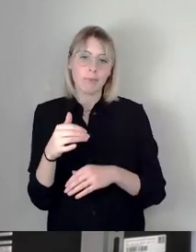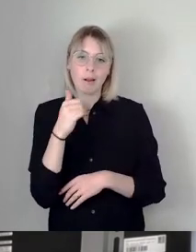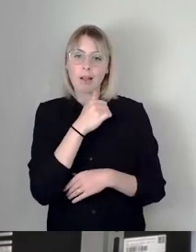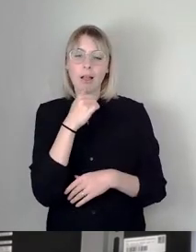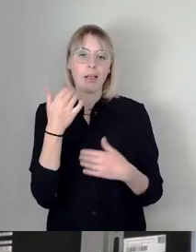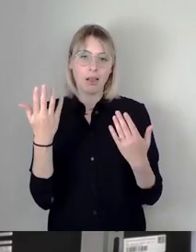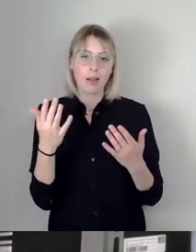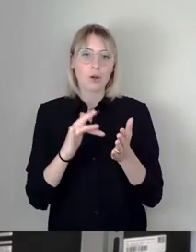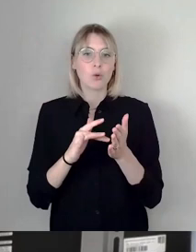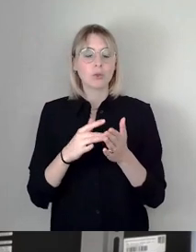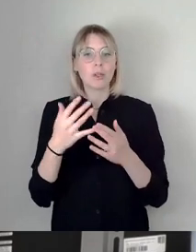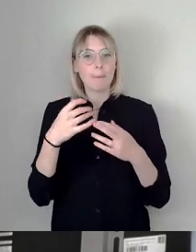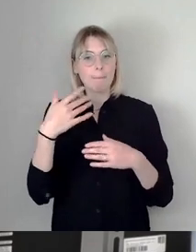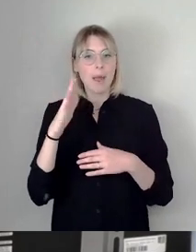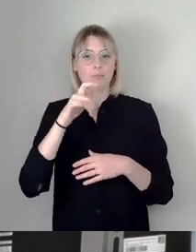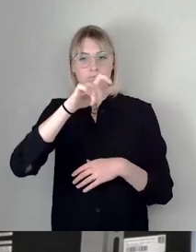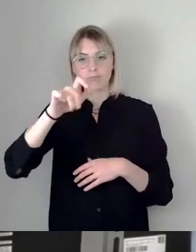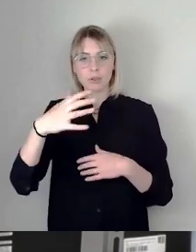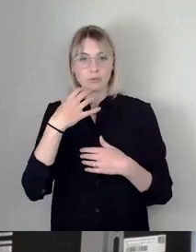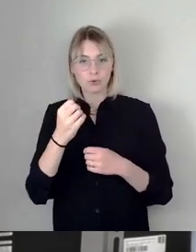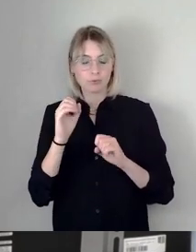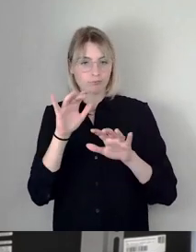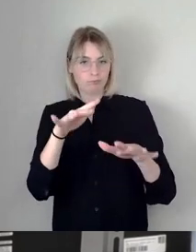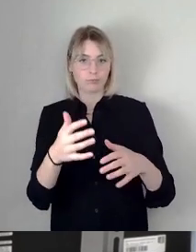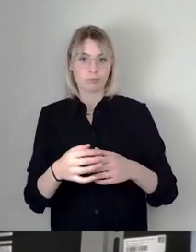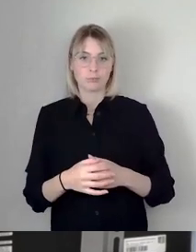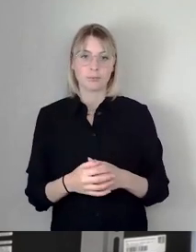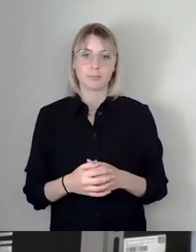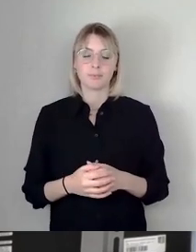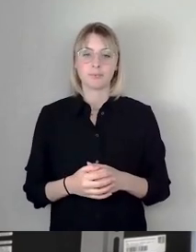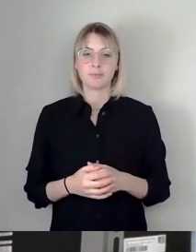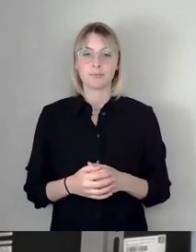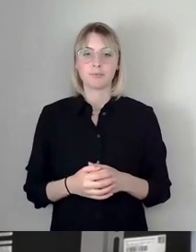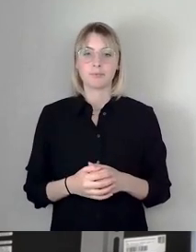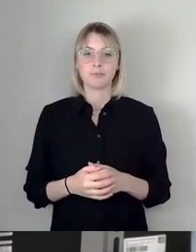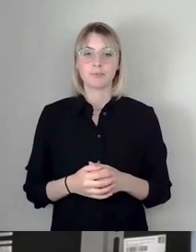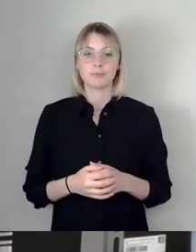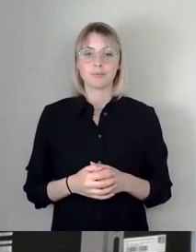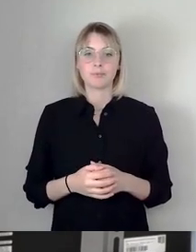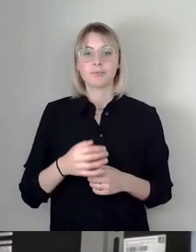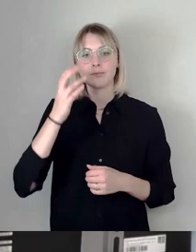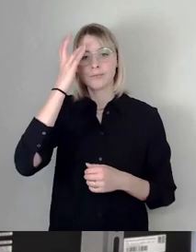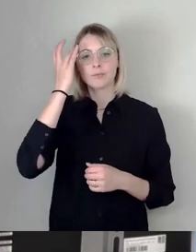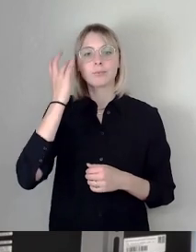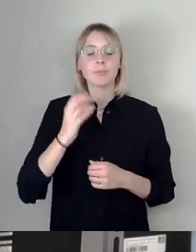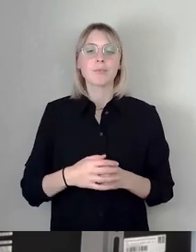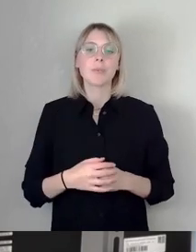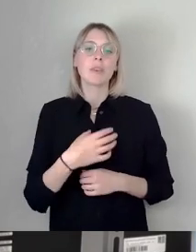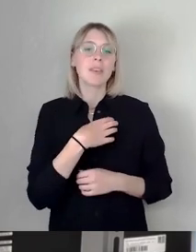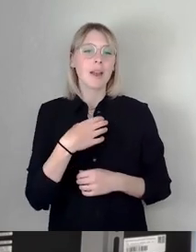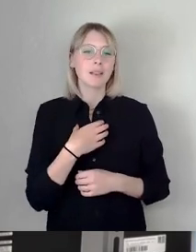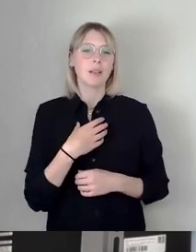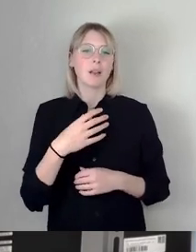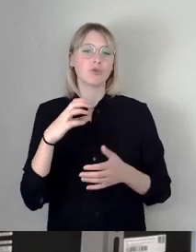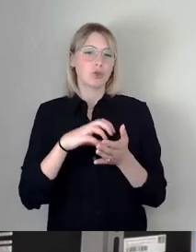zu erreichen. Tatsache ist aber auch, dass der Dresdner Stadträt die politischen Entwicklungen in unserem gesamten